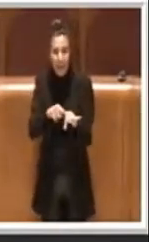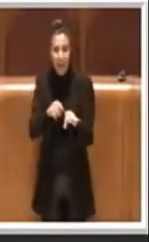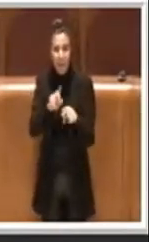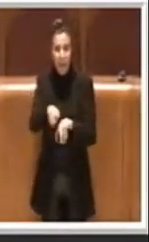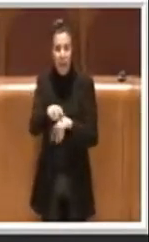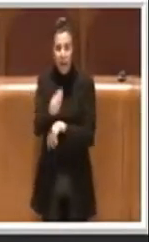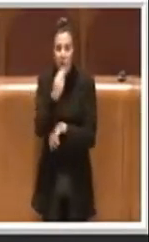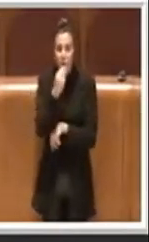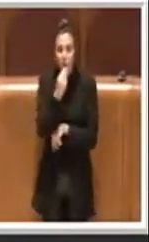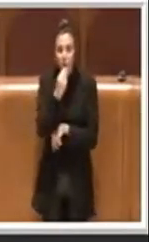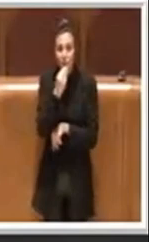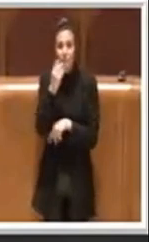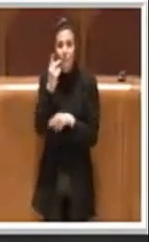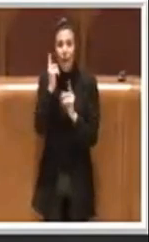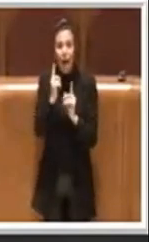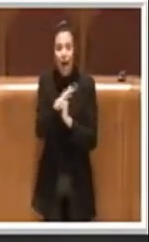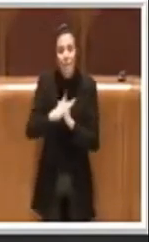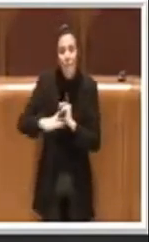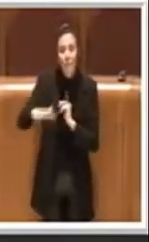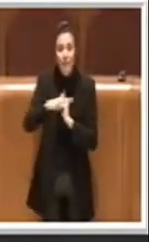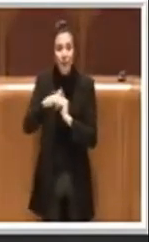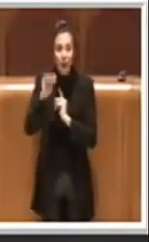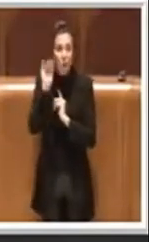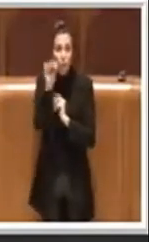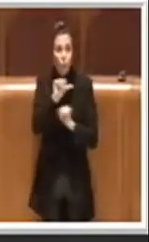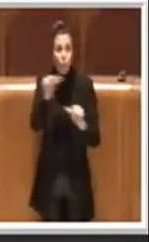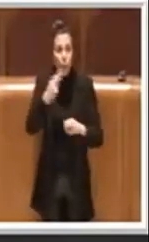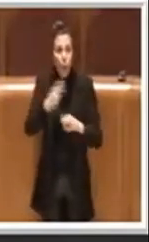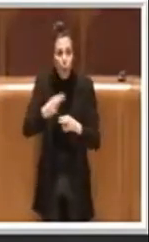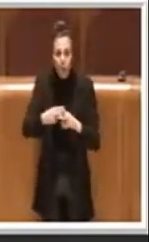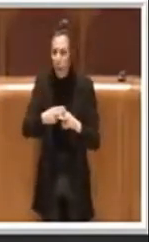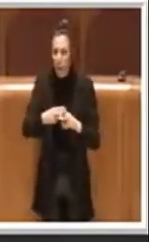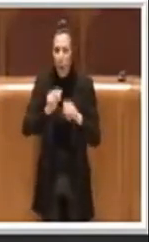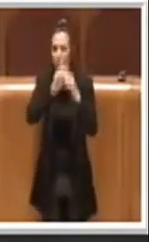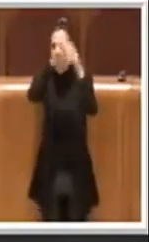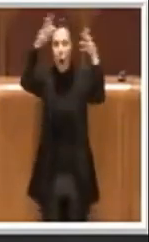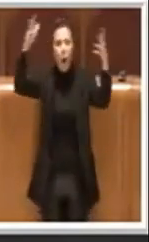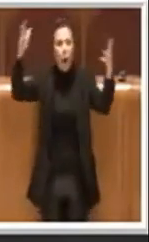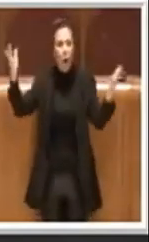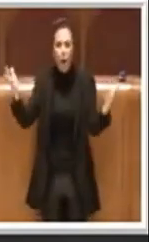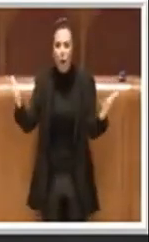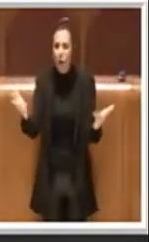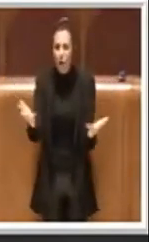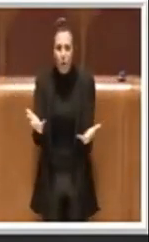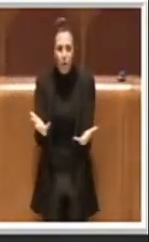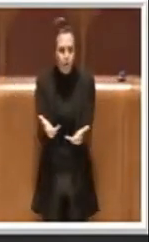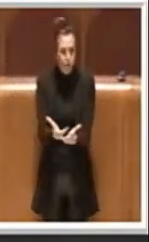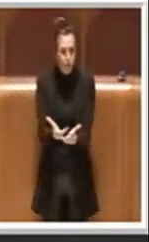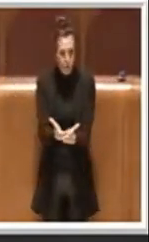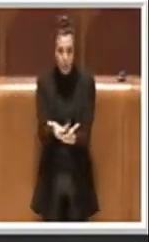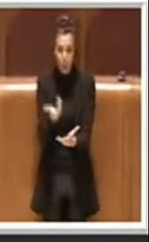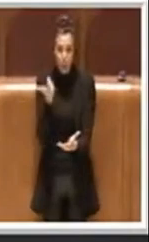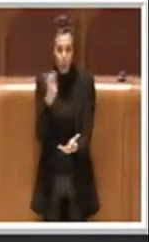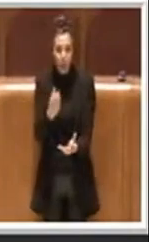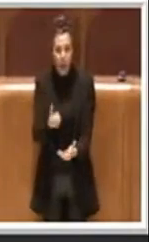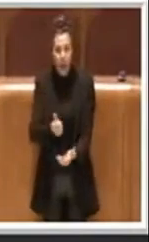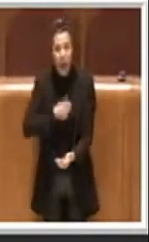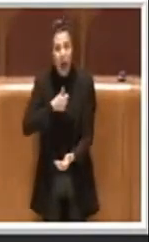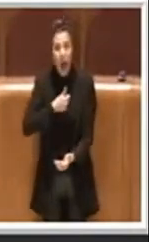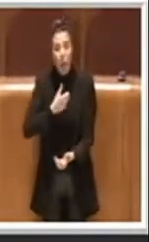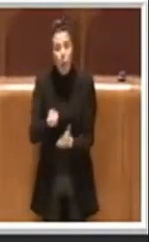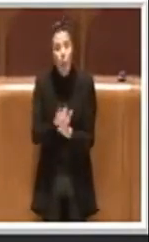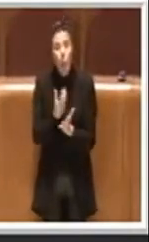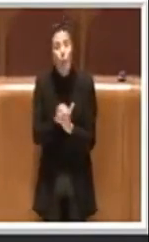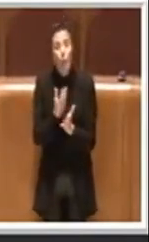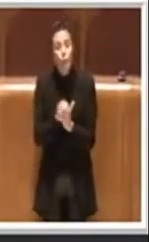ambientale è il futuro ovviamente non soltanto di Roma ma del mondo intero perché sappiamo che l'autoproduzione è alla